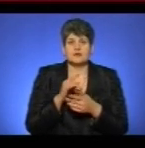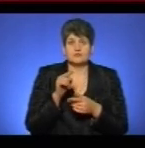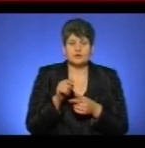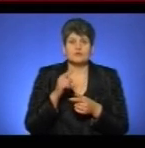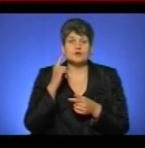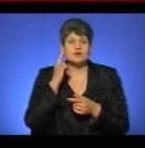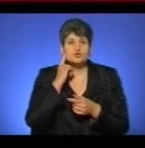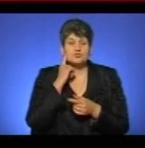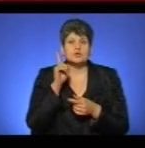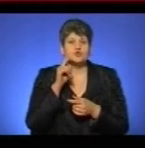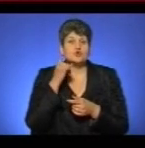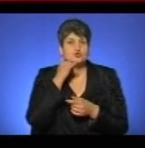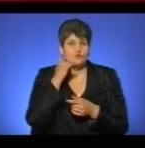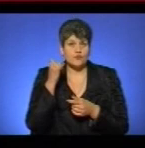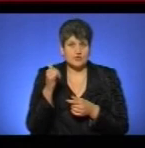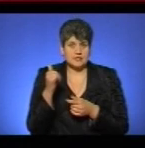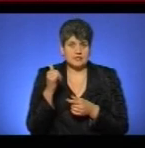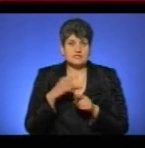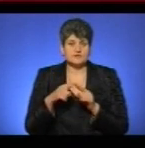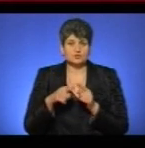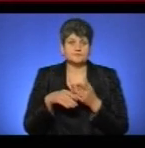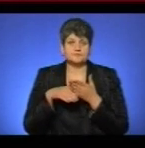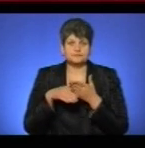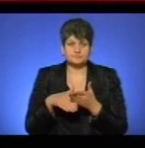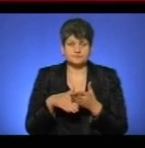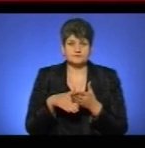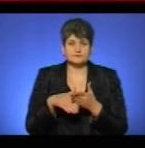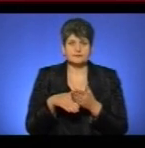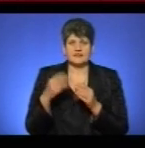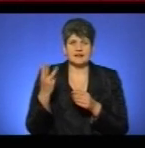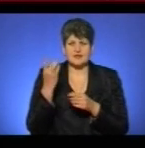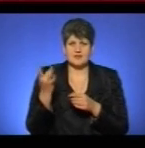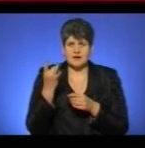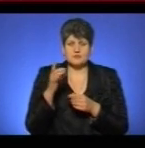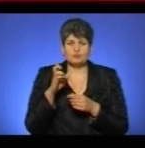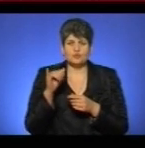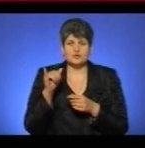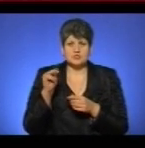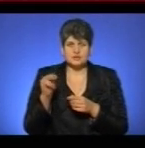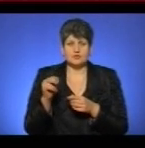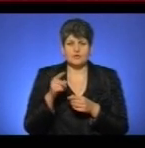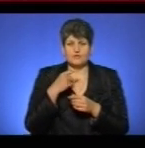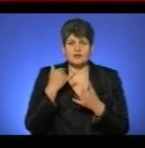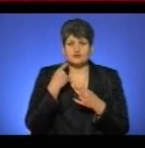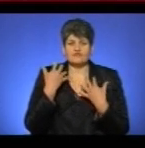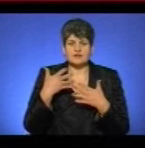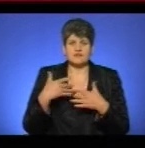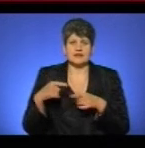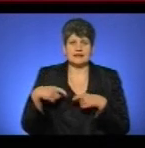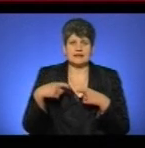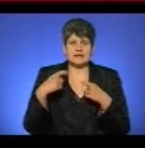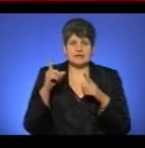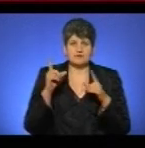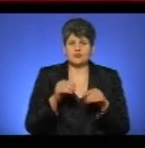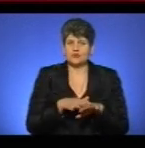чула, що дзвонили до Швидкої. Вже там третій раз в Бучицької. Вони казали, що вже їдуть. І вони зрозуміли все довго